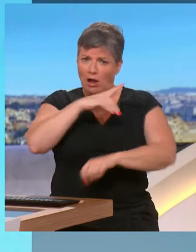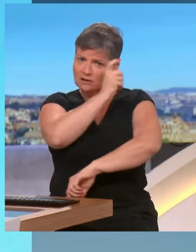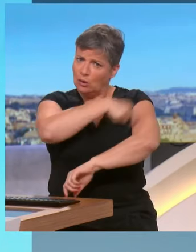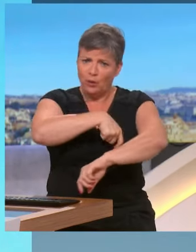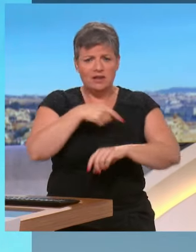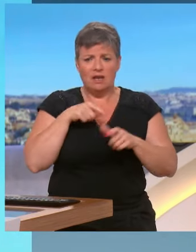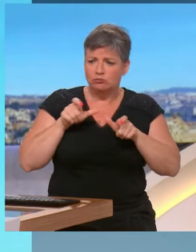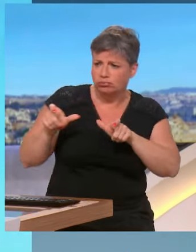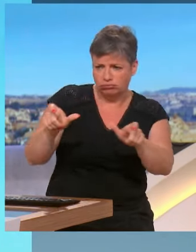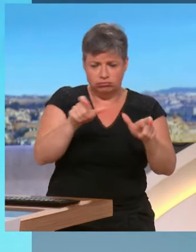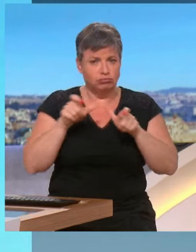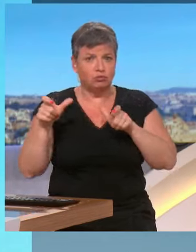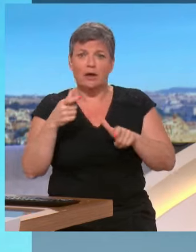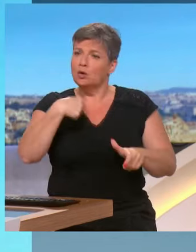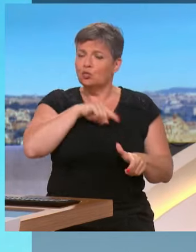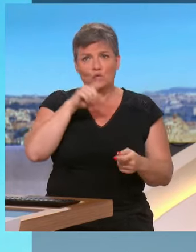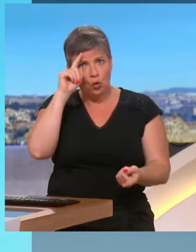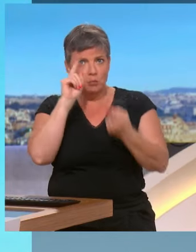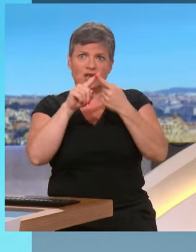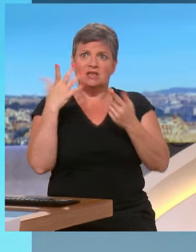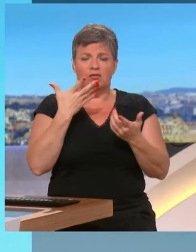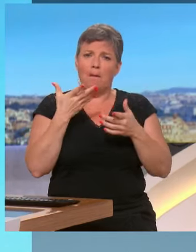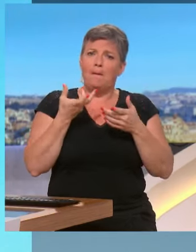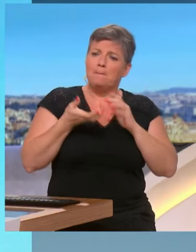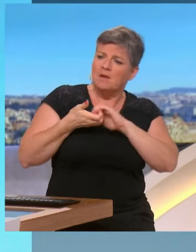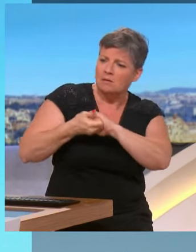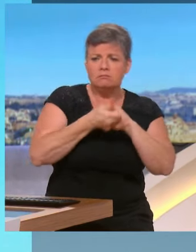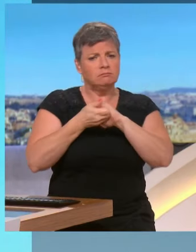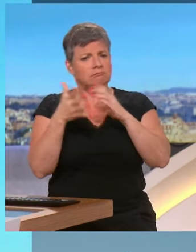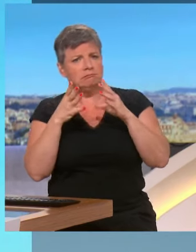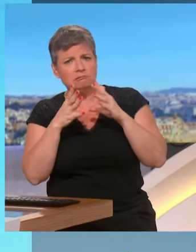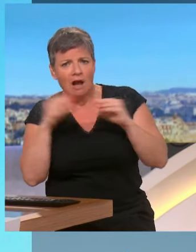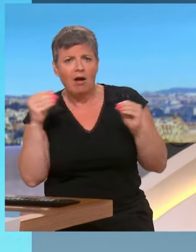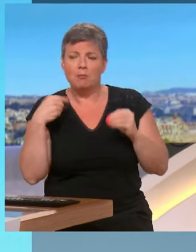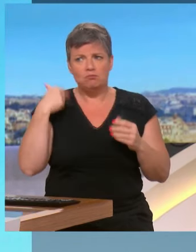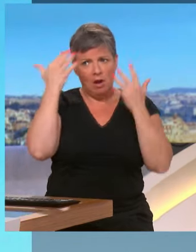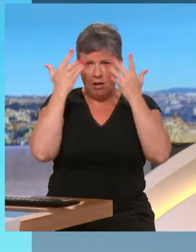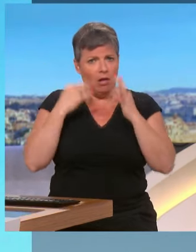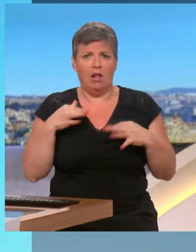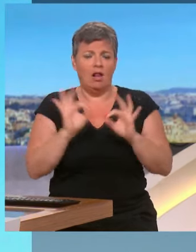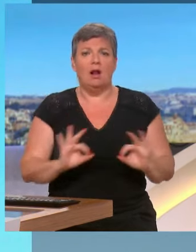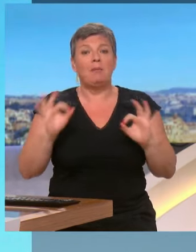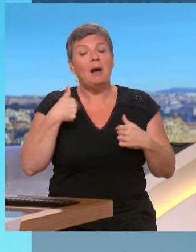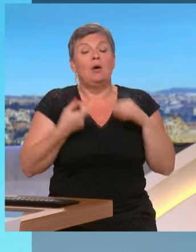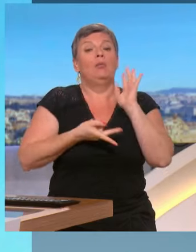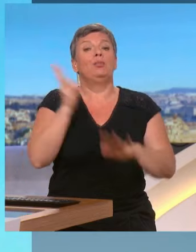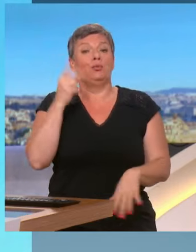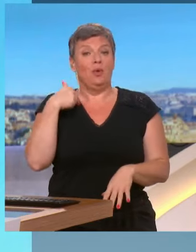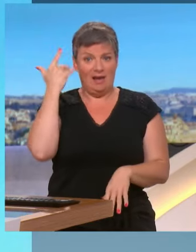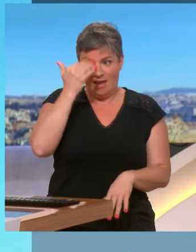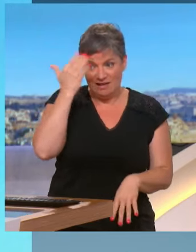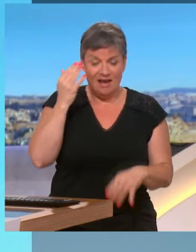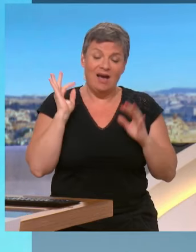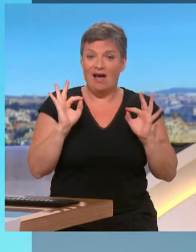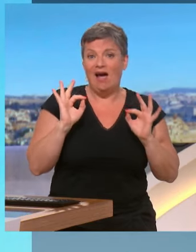plus grande pacification possible. Donc non, je ne suis pas inquiète. Et d'ailleurs, ce qui m'inquiète en revanche, c'est à la fois